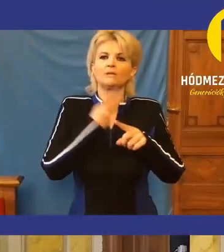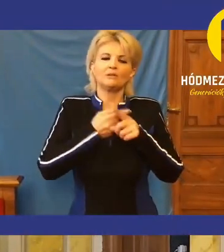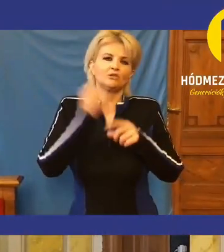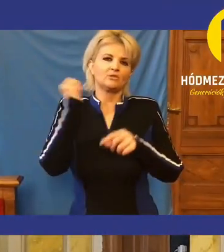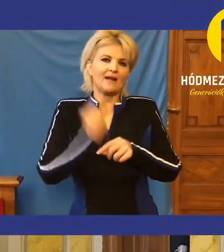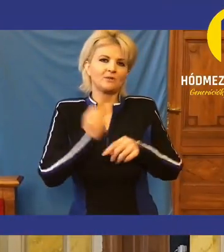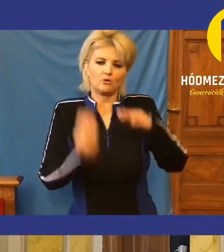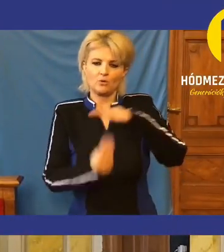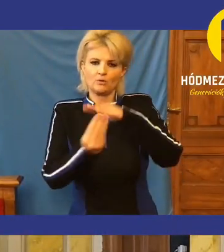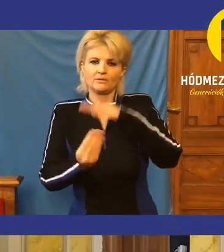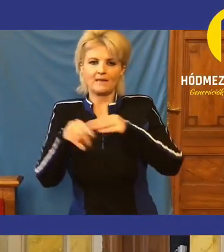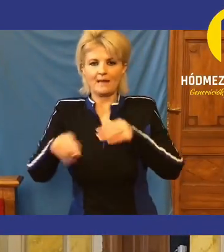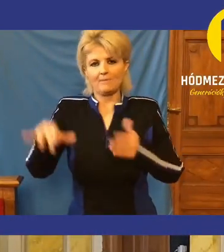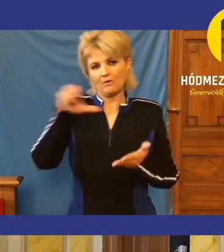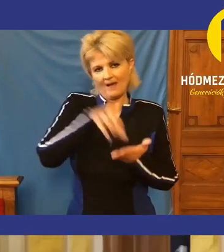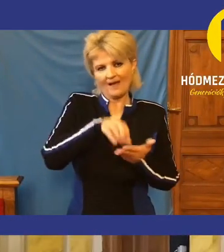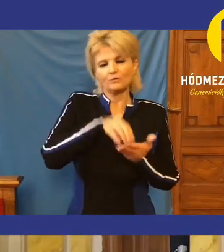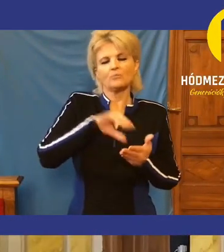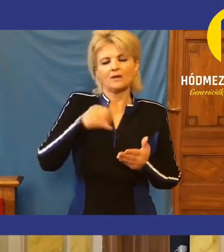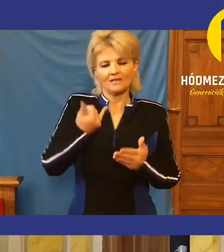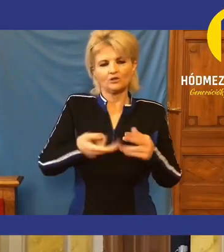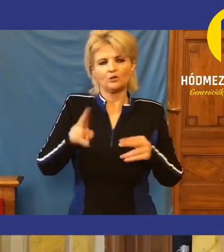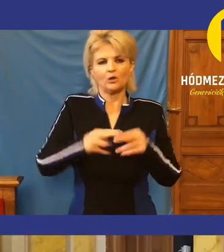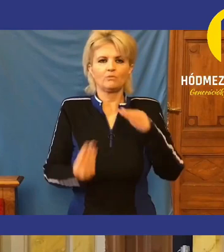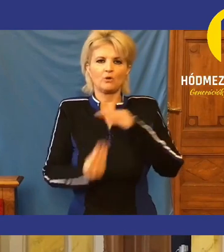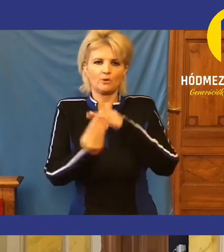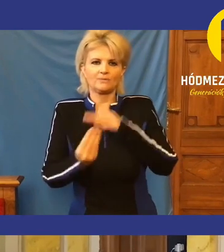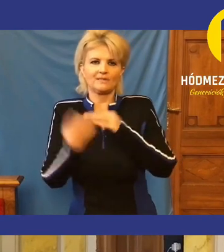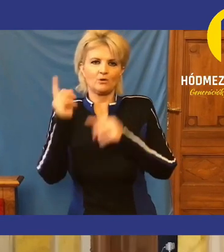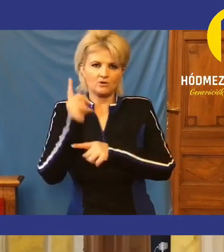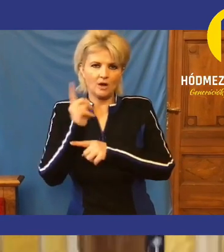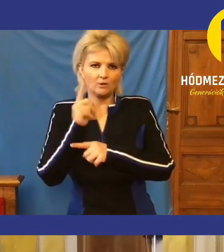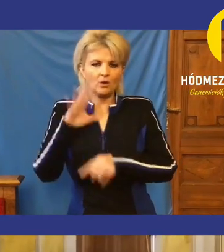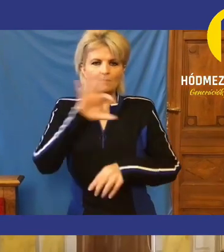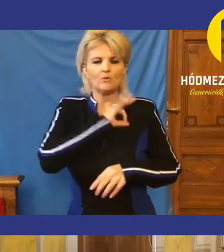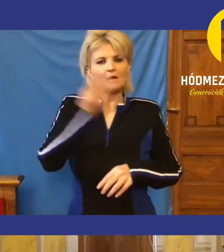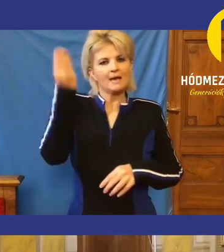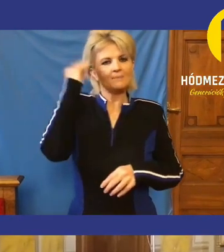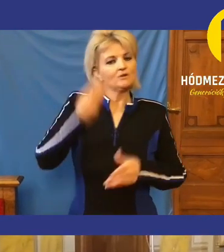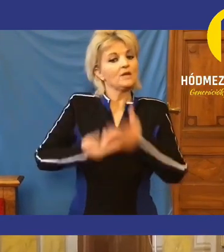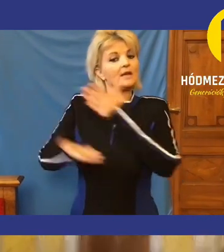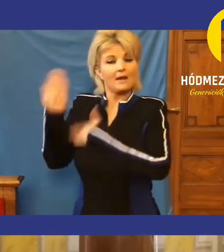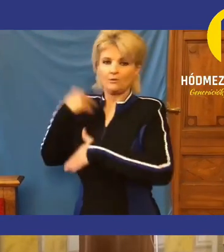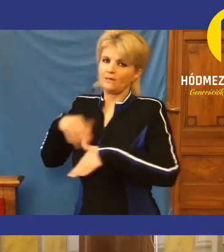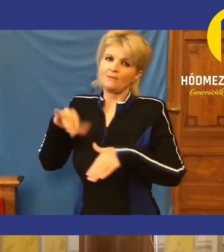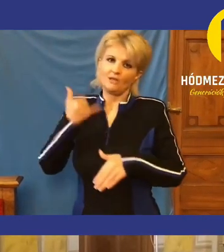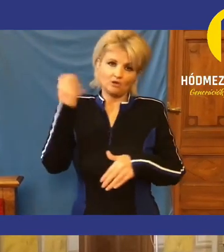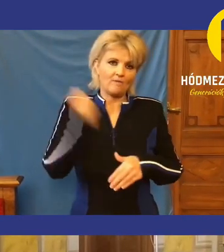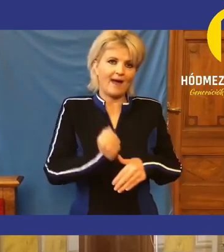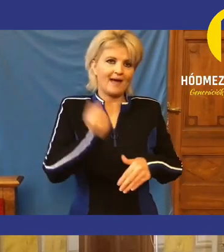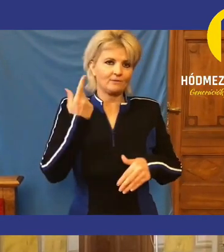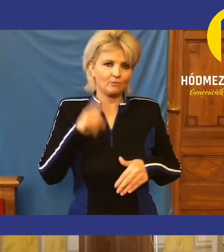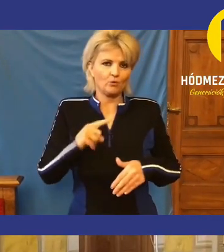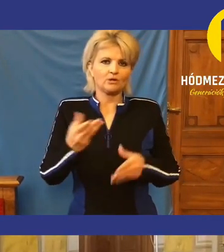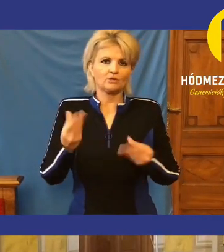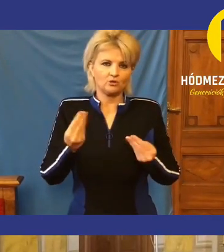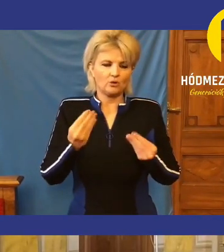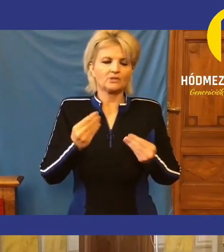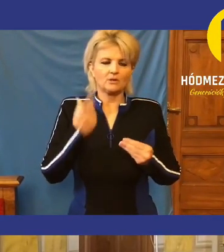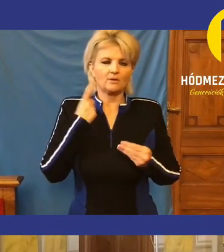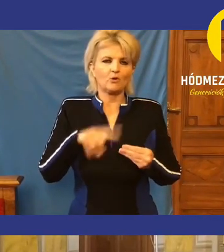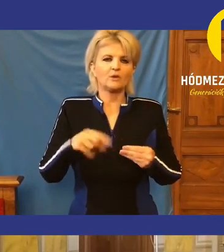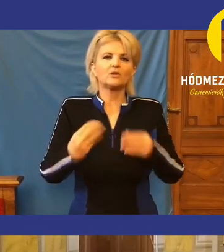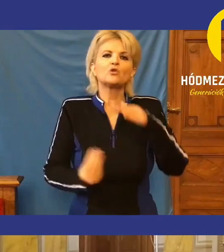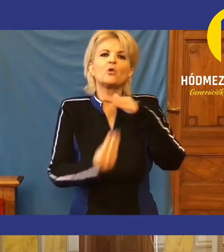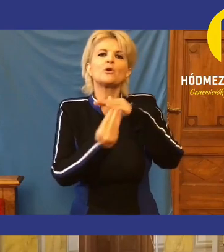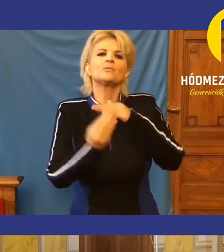vádoltak már korrupciában, ebből a városban is többeket. Polgármester elődeim közül is többeket. Igen, nagyon sok esetben fölmerült